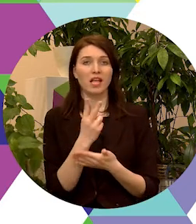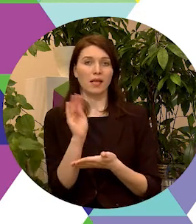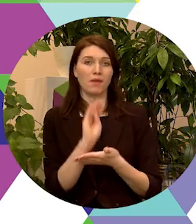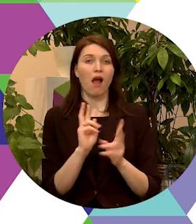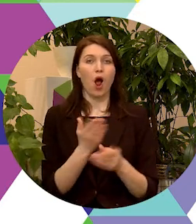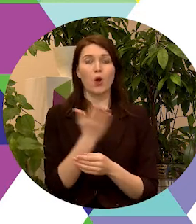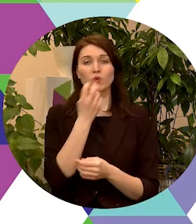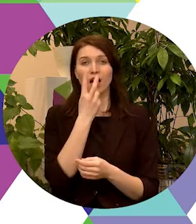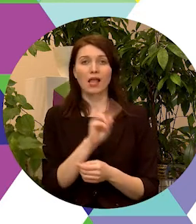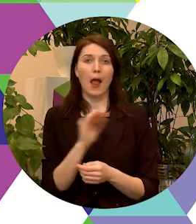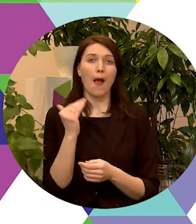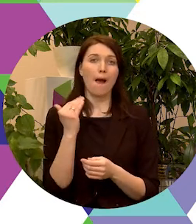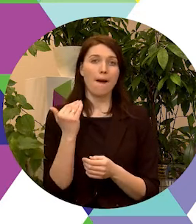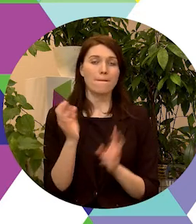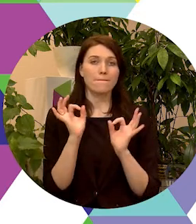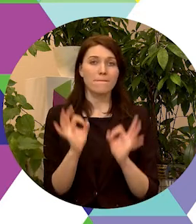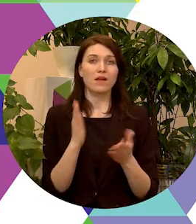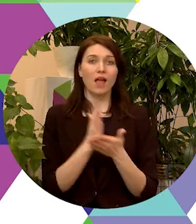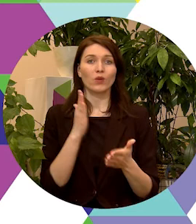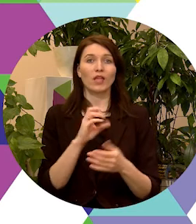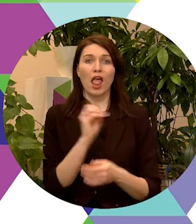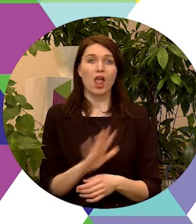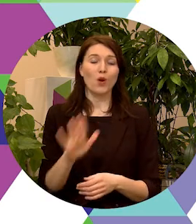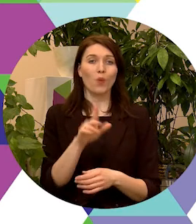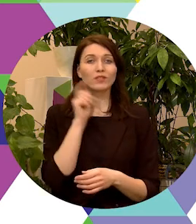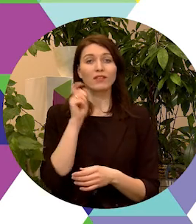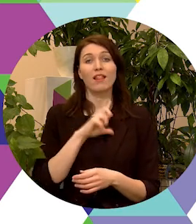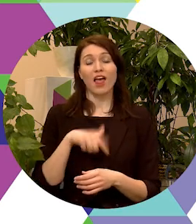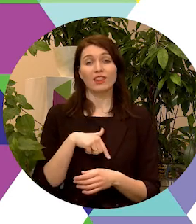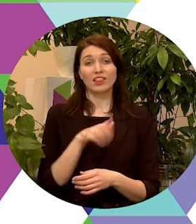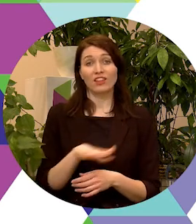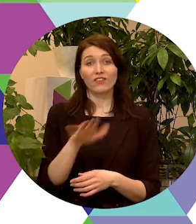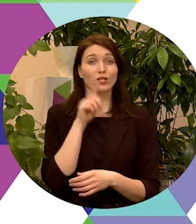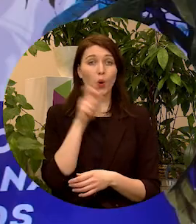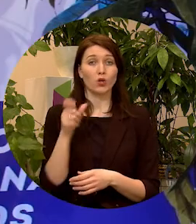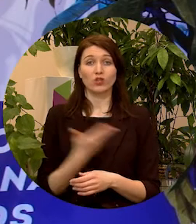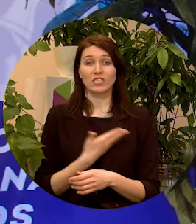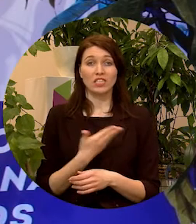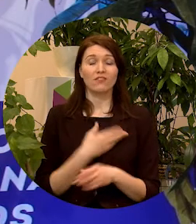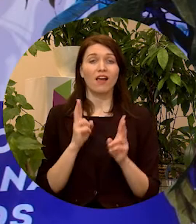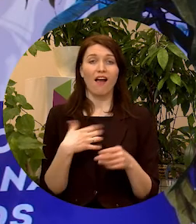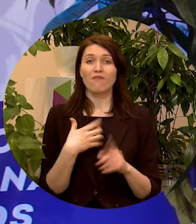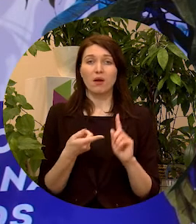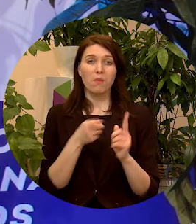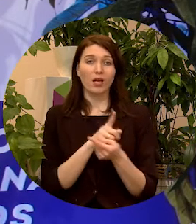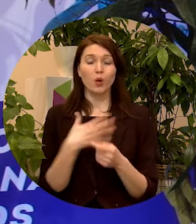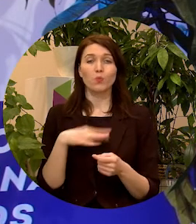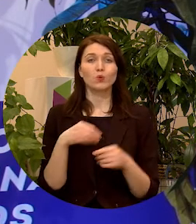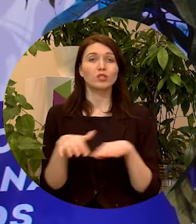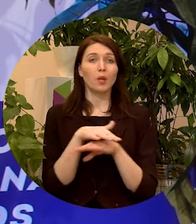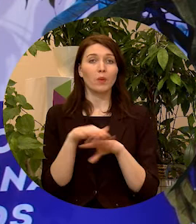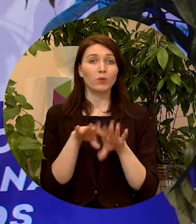jūs redzat, kam būtu jānotiek Eiropas un Latvijas jauniešu dzīvēs, kā būtu jāmainās varbūt mūsu